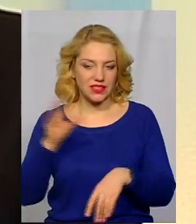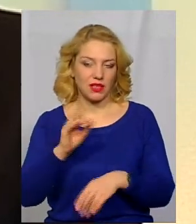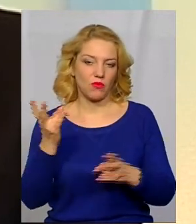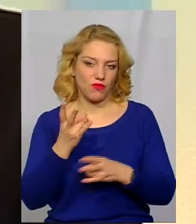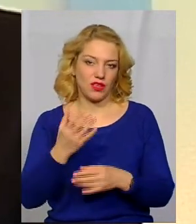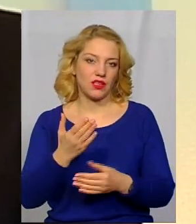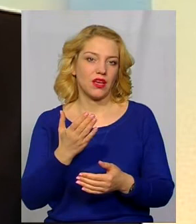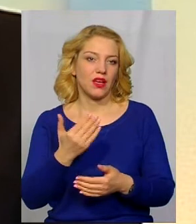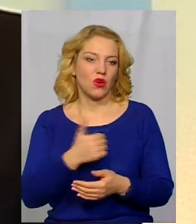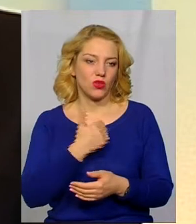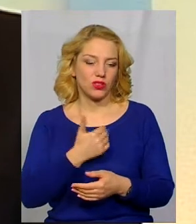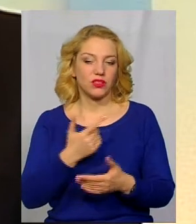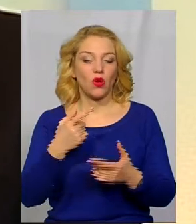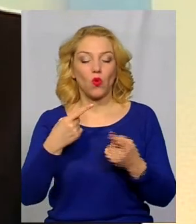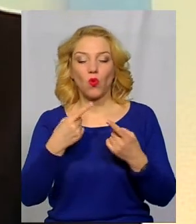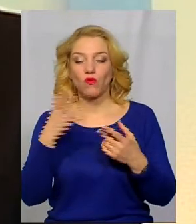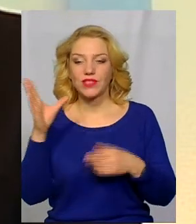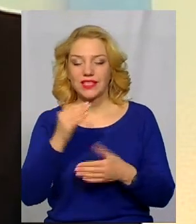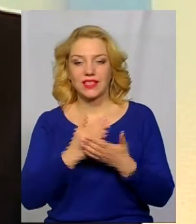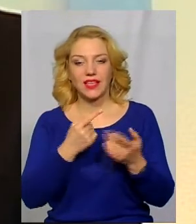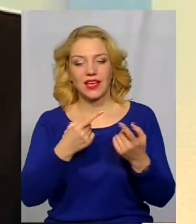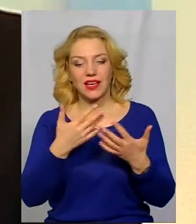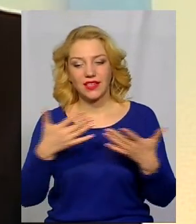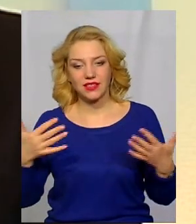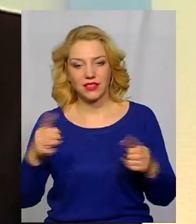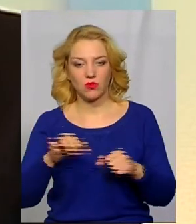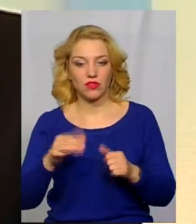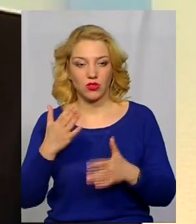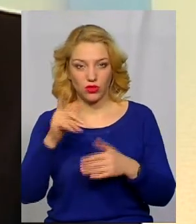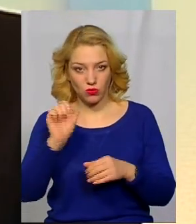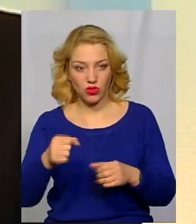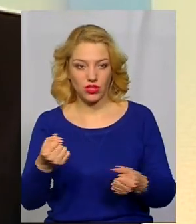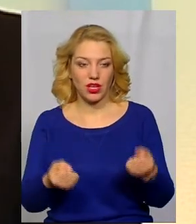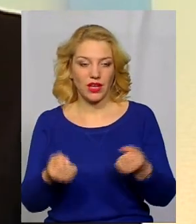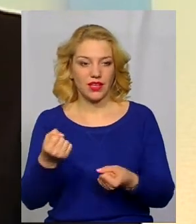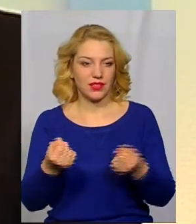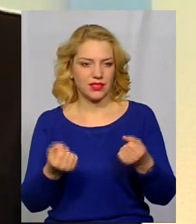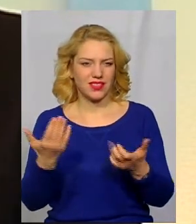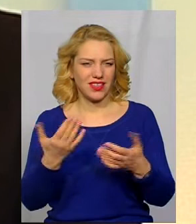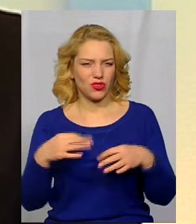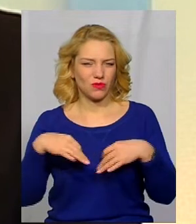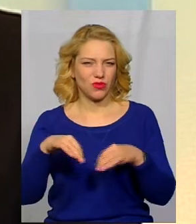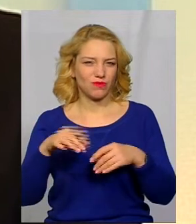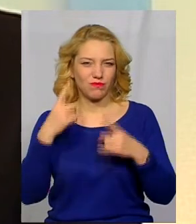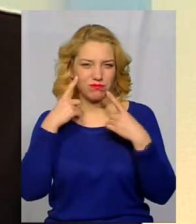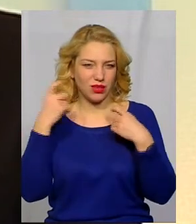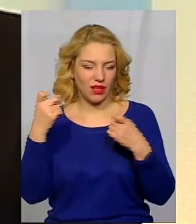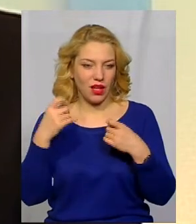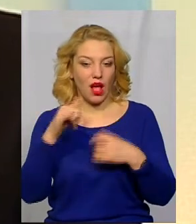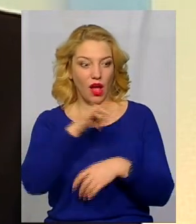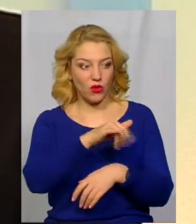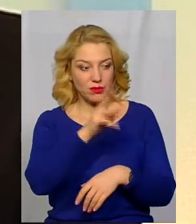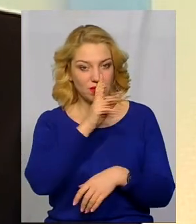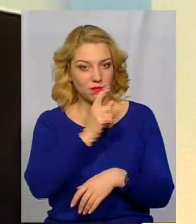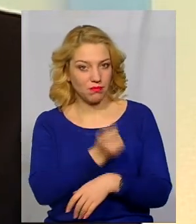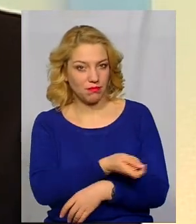всіх різні можливості. До речі, пан Худенко сказав, що якщо ти можеш їздити на, там, я не пам'ятаю, яка машина, там, Land Cruiser, да, але в тебе зарплата